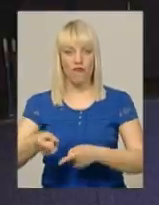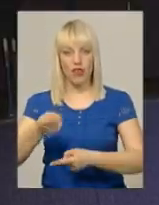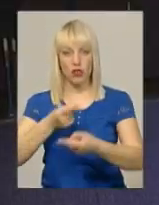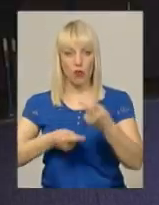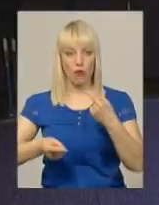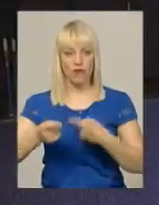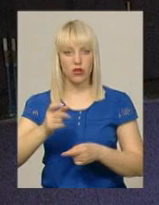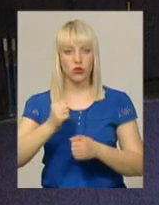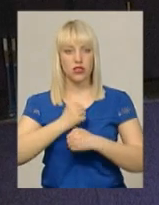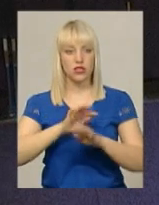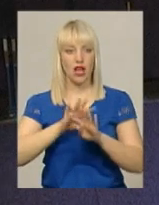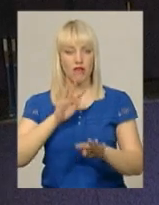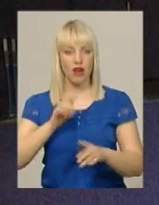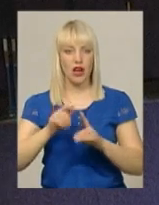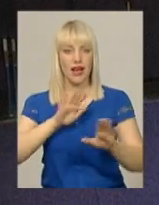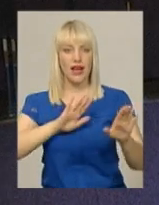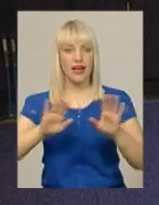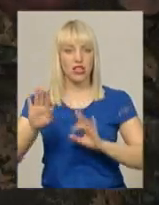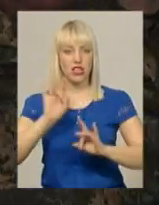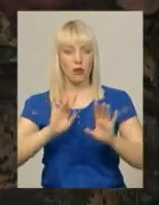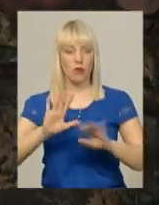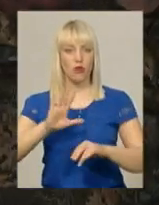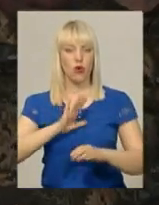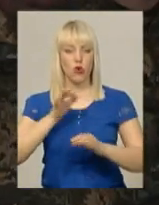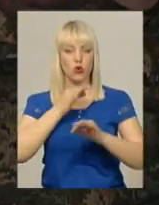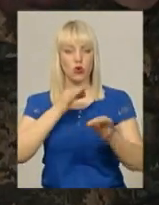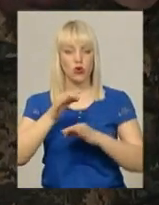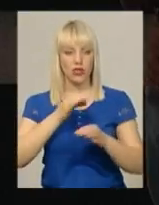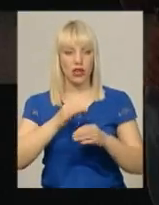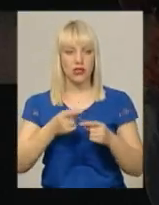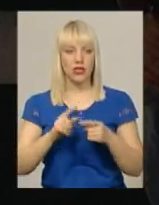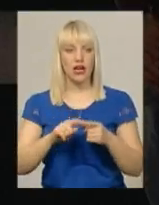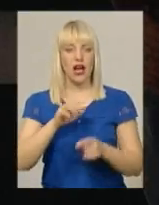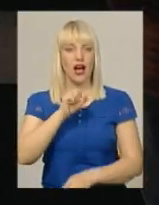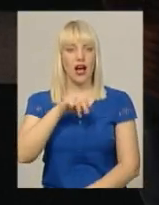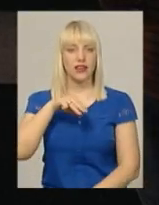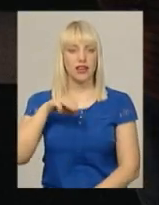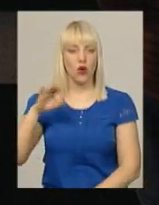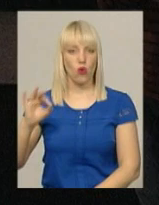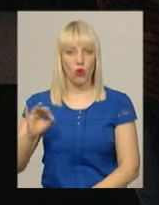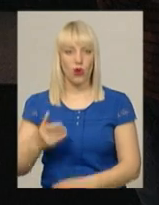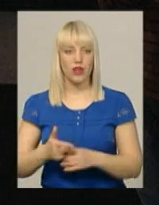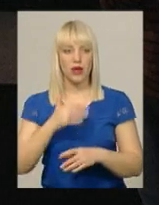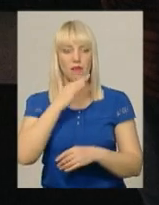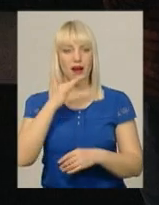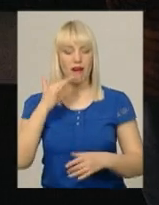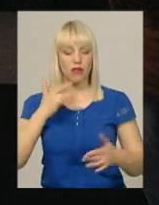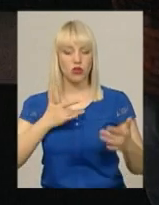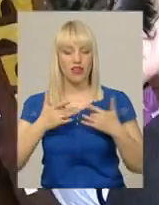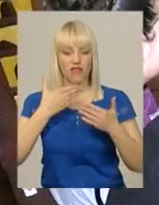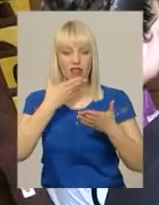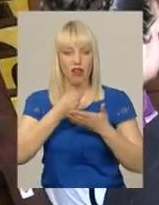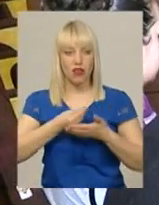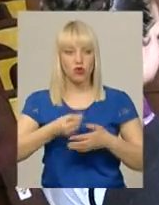Валерій Шалига розповідає, консультантами були бійці АТО Андрій Гишпаль і Роман Смішний. Тож багато сцен із власного досвіду